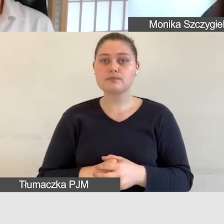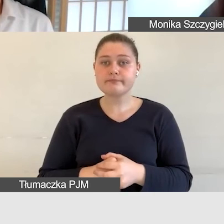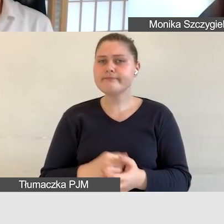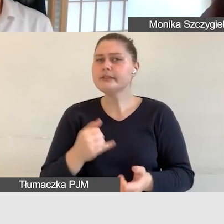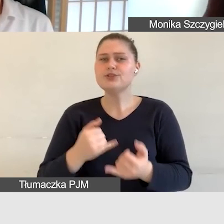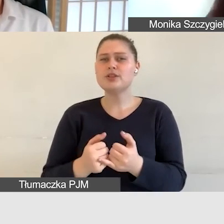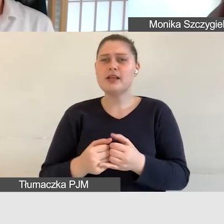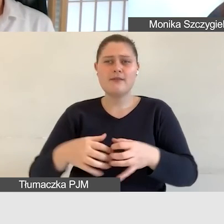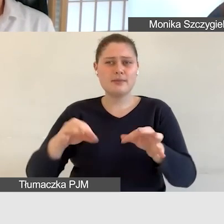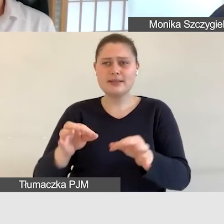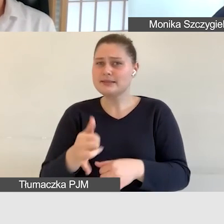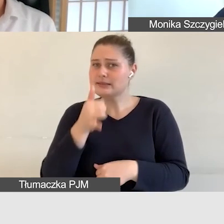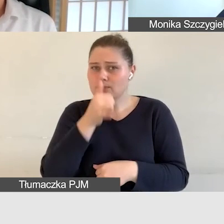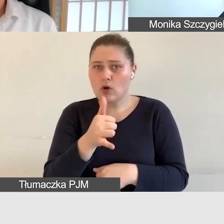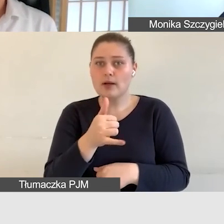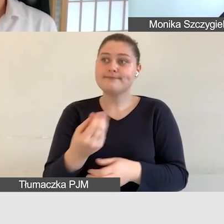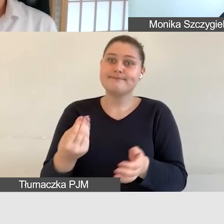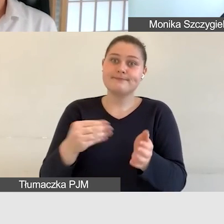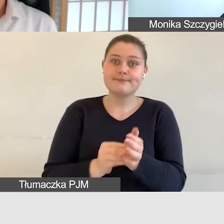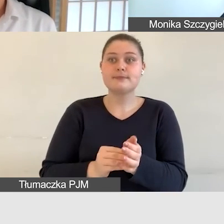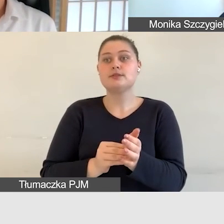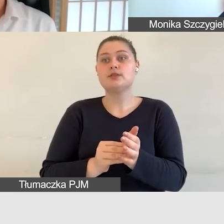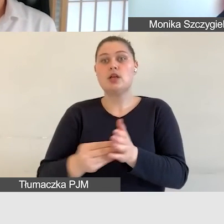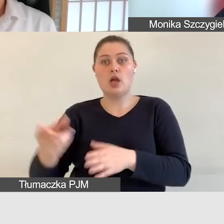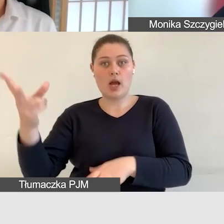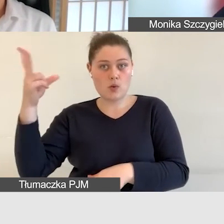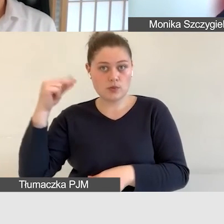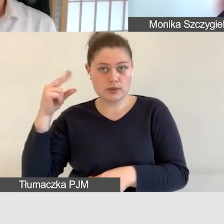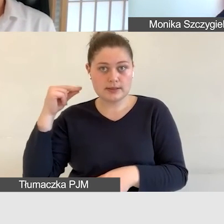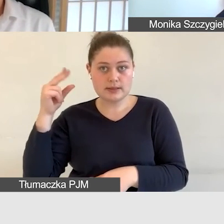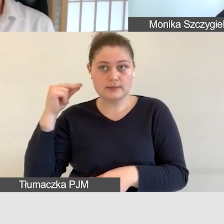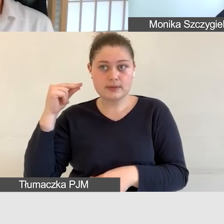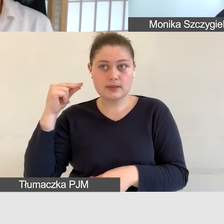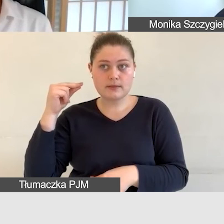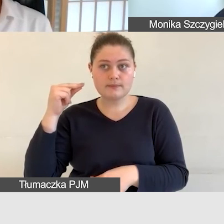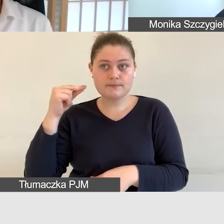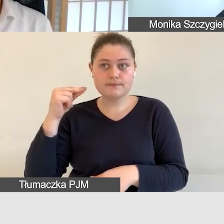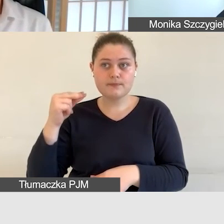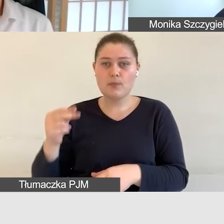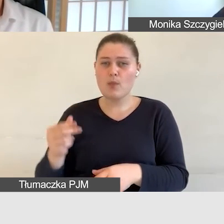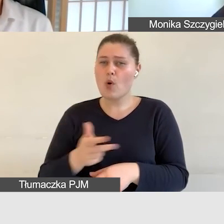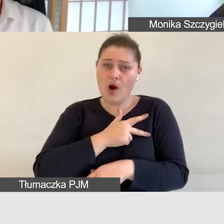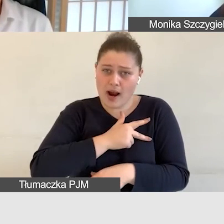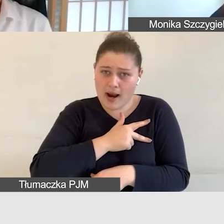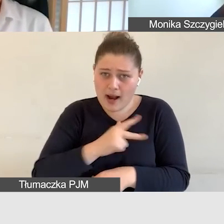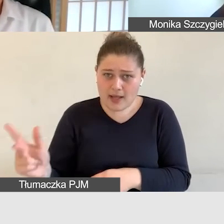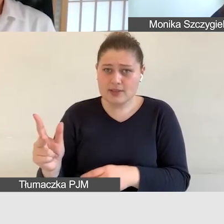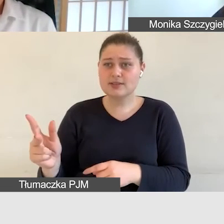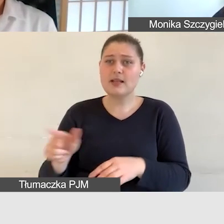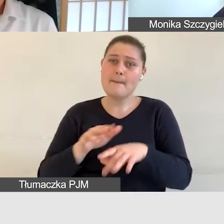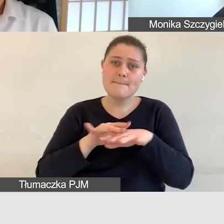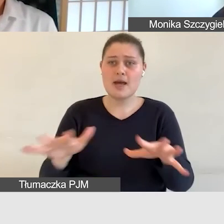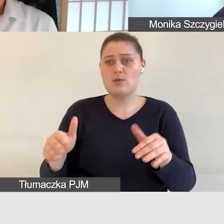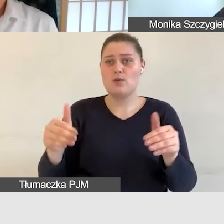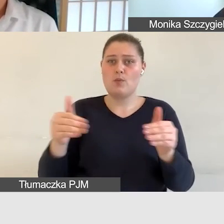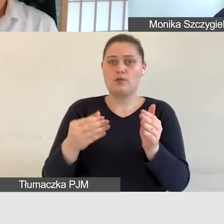materiału z audiodeskrypcją bo przecież nie każde multimedium które chciałabym wykorzystać taką audiodeskrypcję